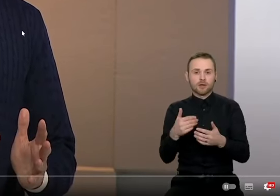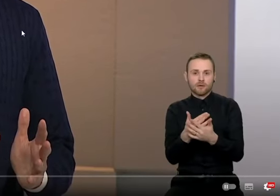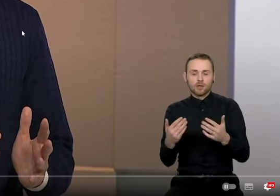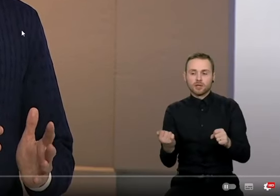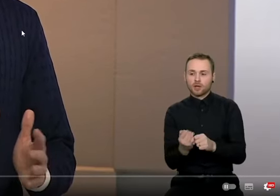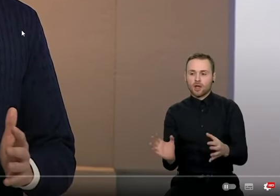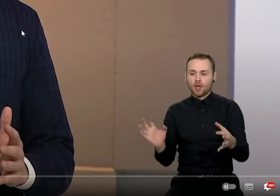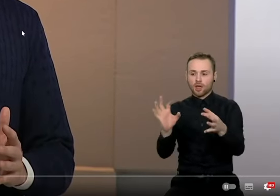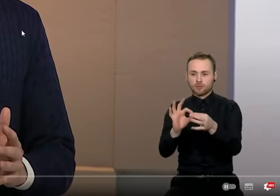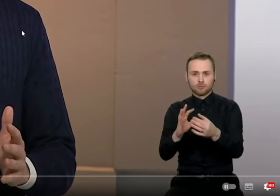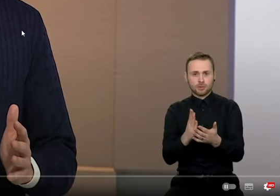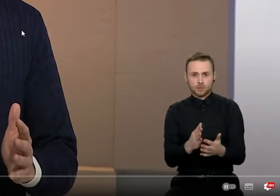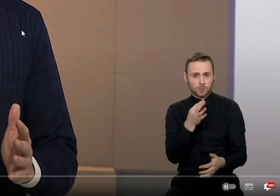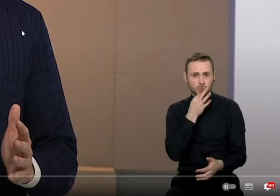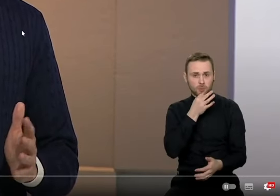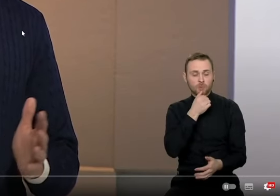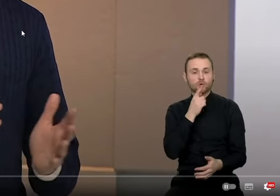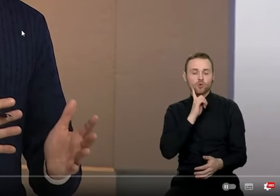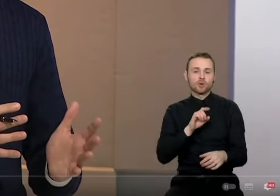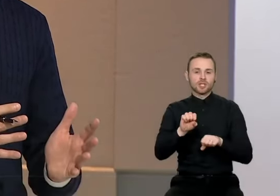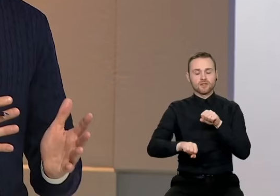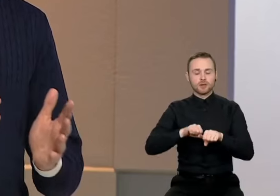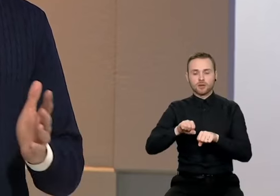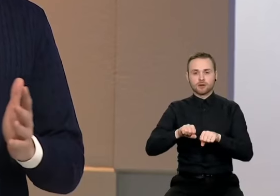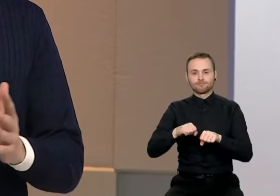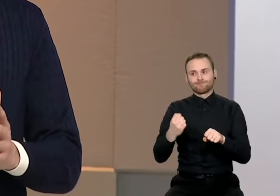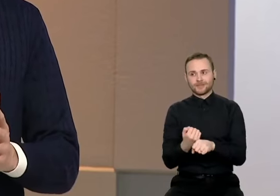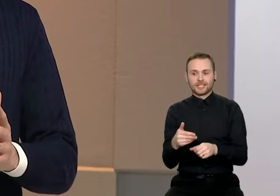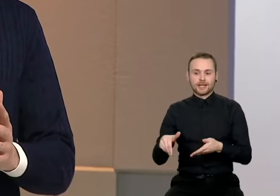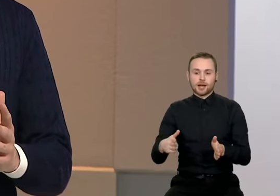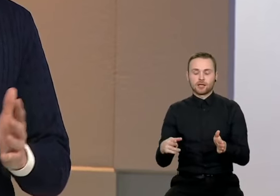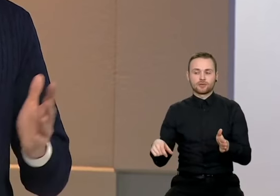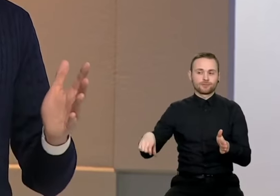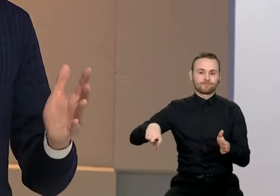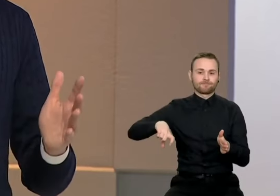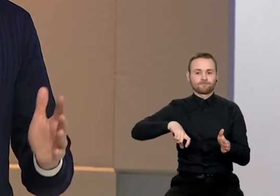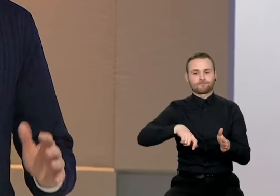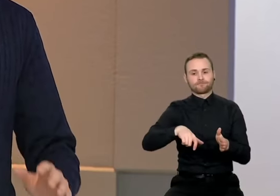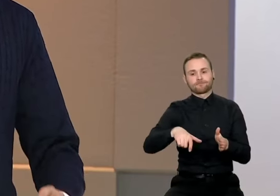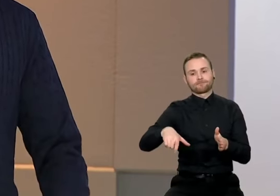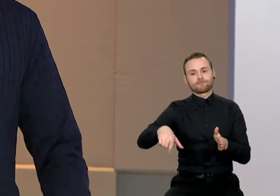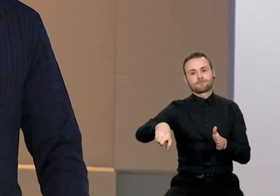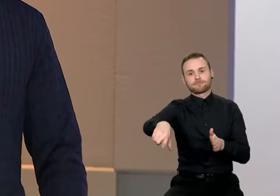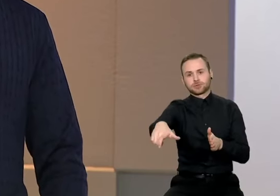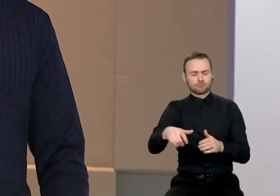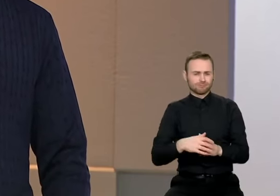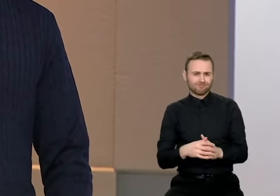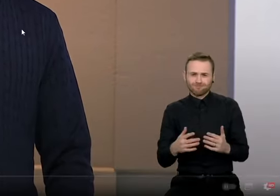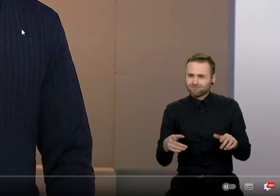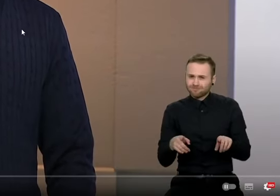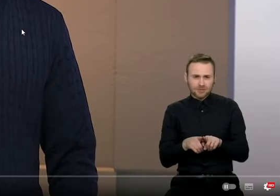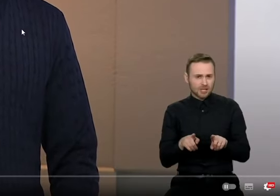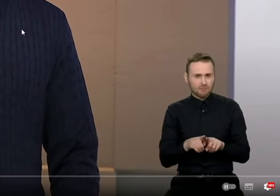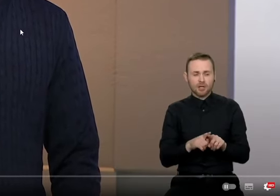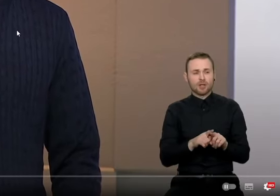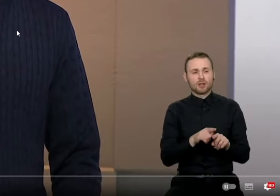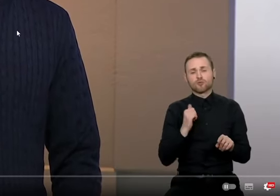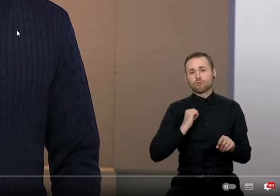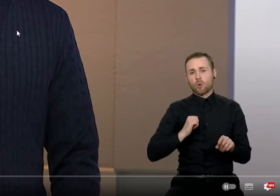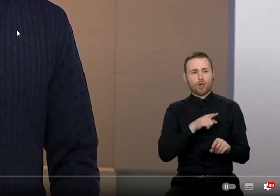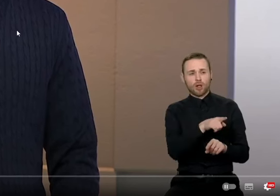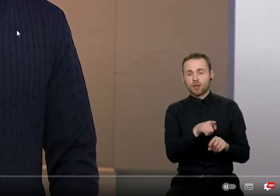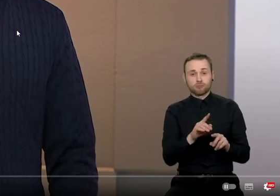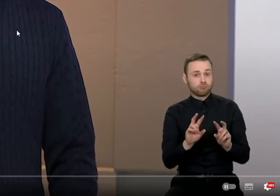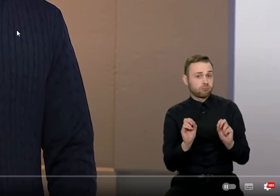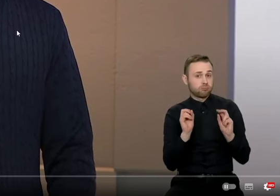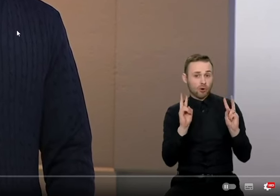nėra sujungtų ir norint tęsti kelionę, nėra tai, reikia išvažiuoti į gatvę, ar toliau minti šalygatiukas didina riziką visų eismo dalyvių ir